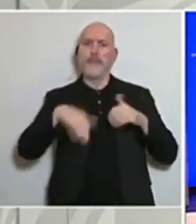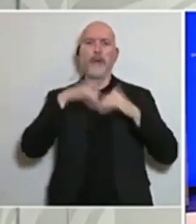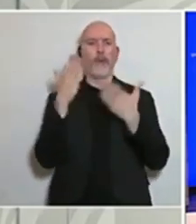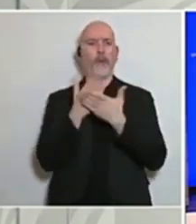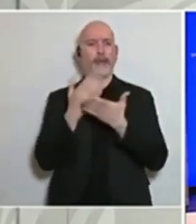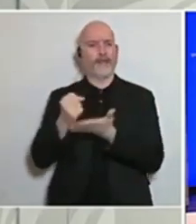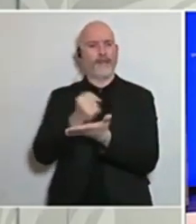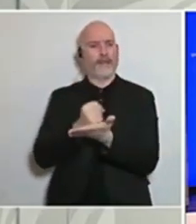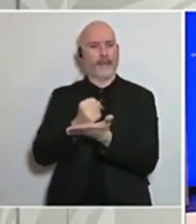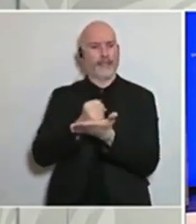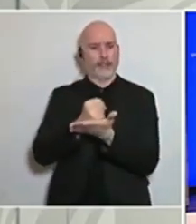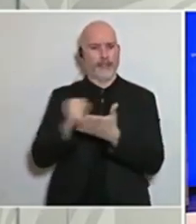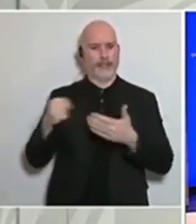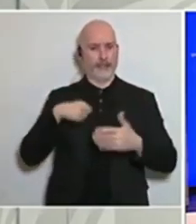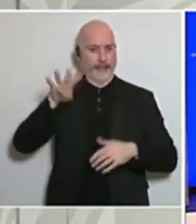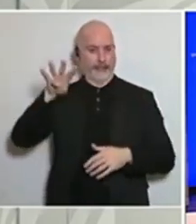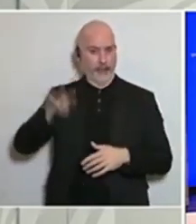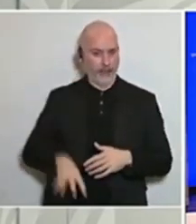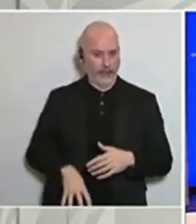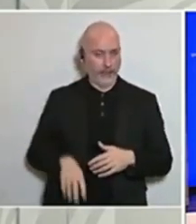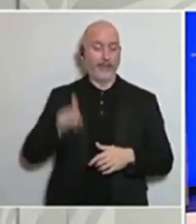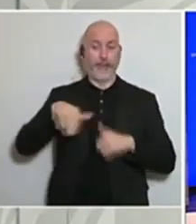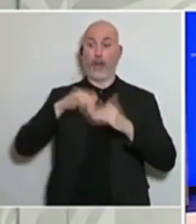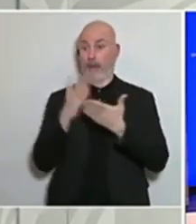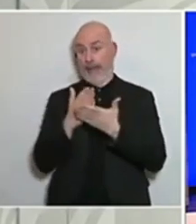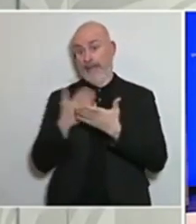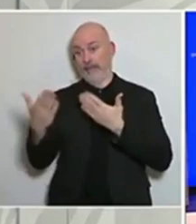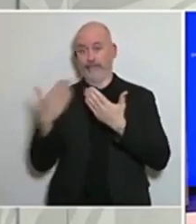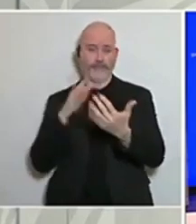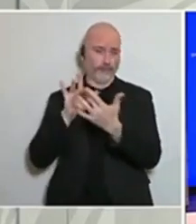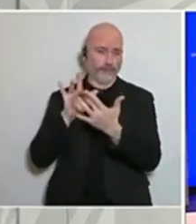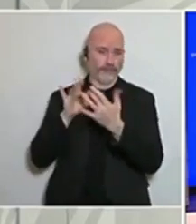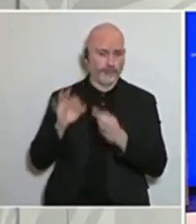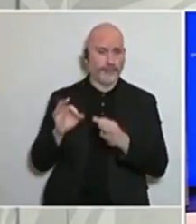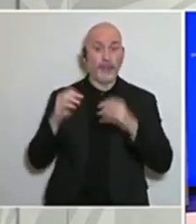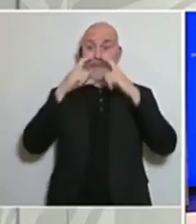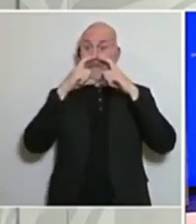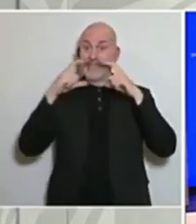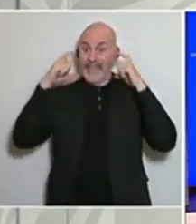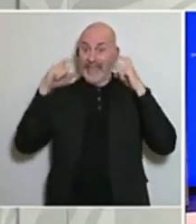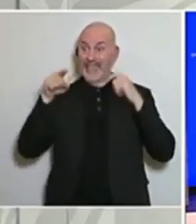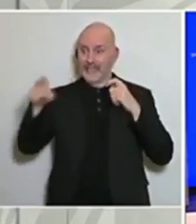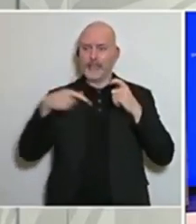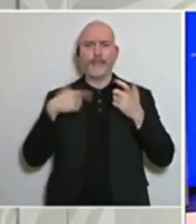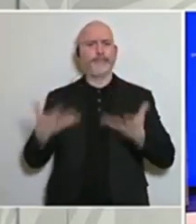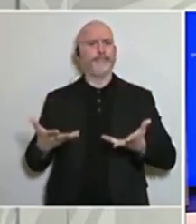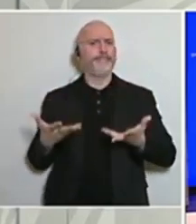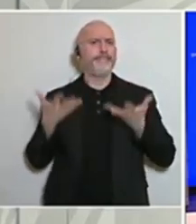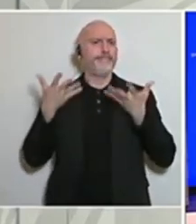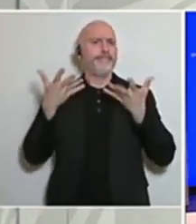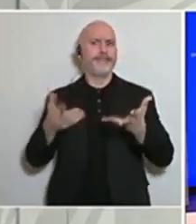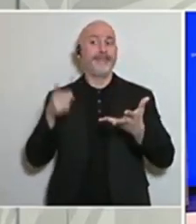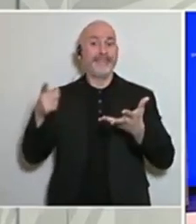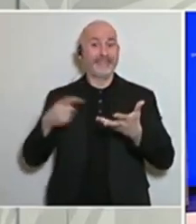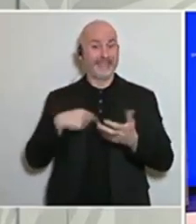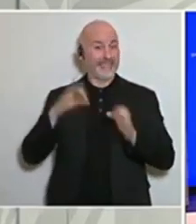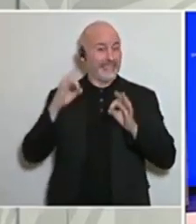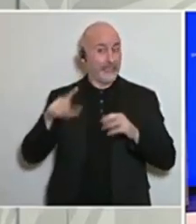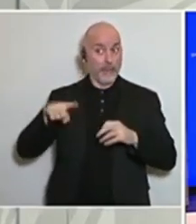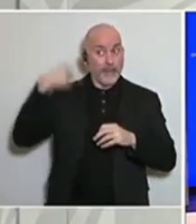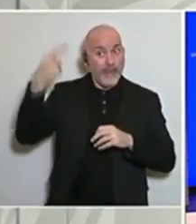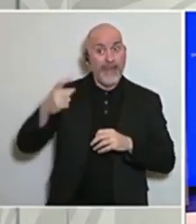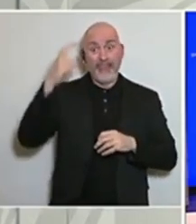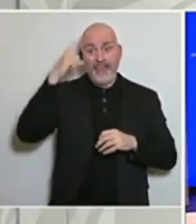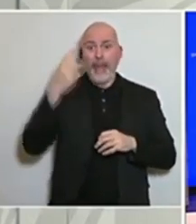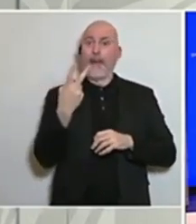el Consell de Col·legis de Farmacèutics, les mascaretes hem decidit que estaran disponibles a partir del proper dia 20